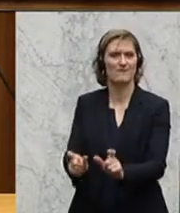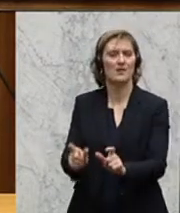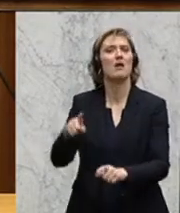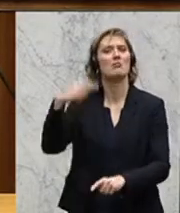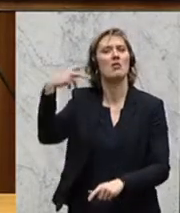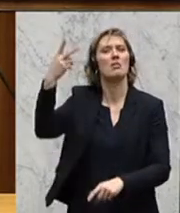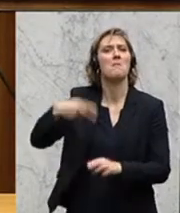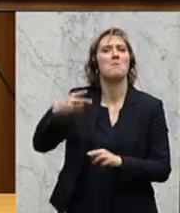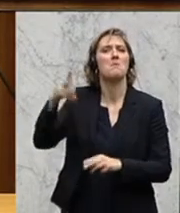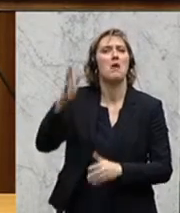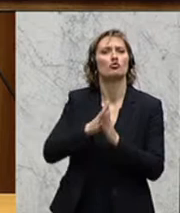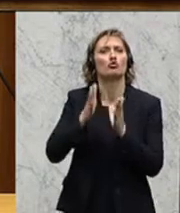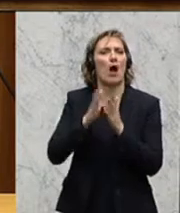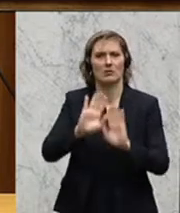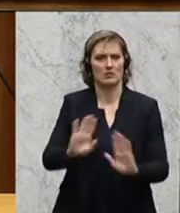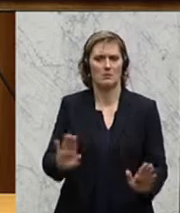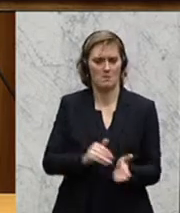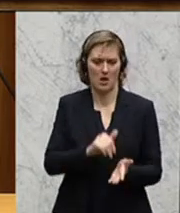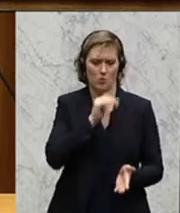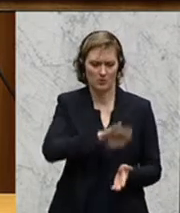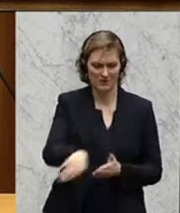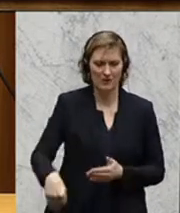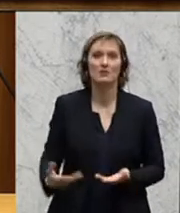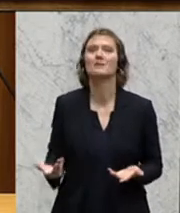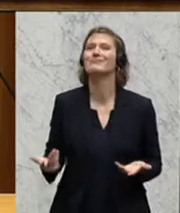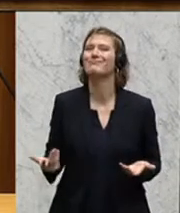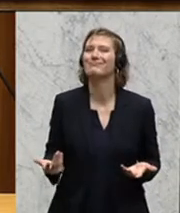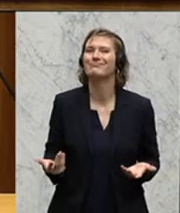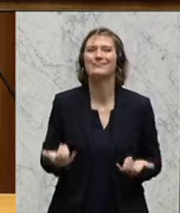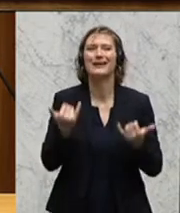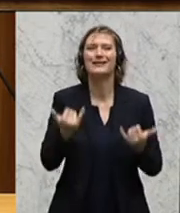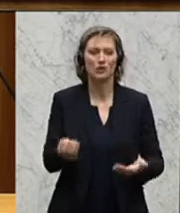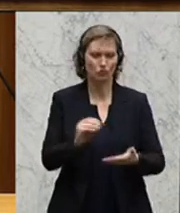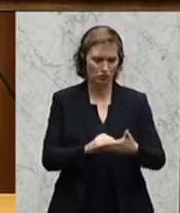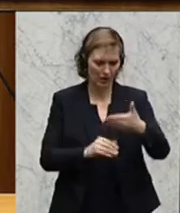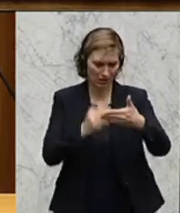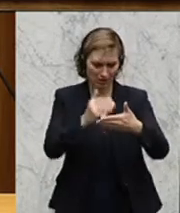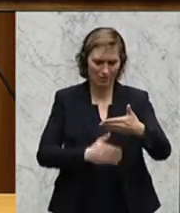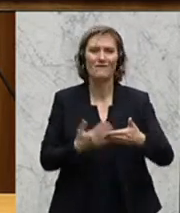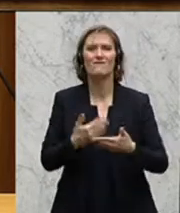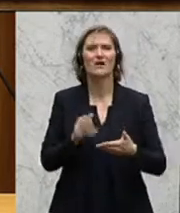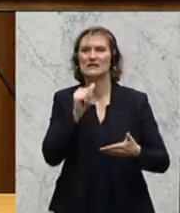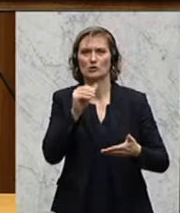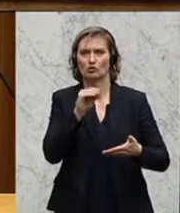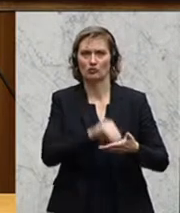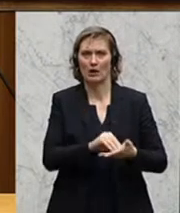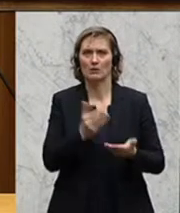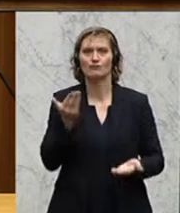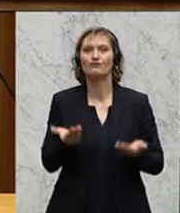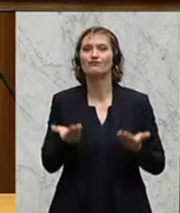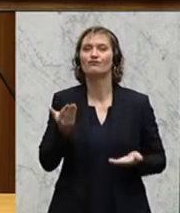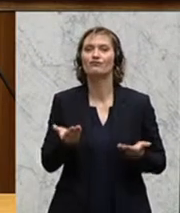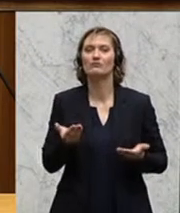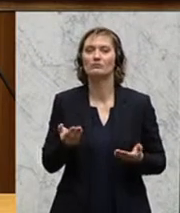Schäden aus diesen Delikten zu verhindern. Na, was haben wir jetzt drinnen und was nicht? Und